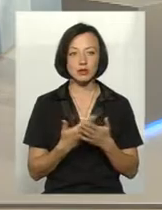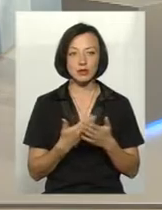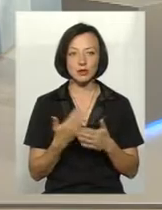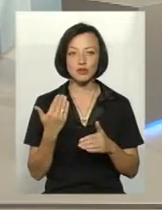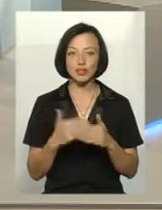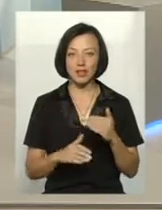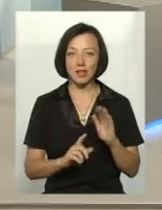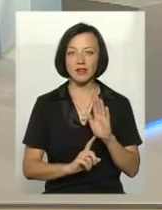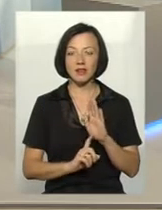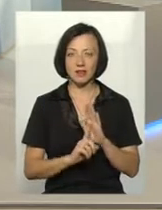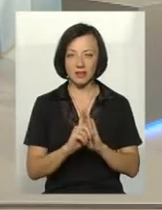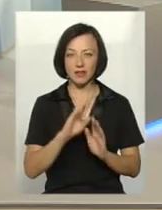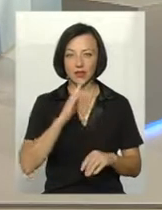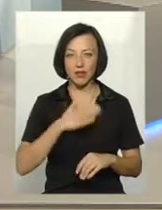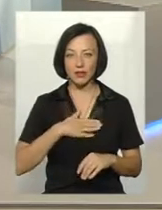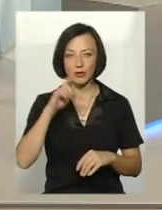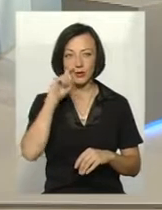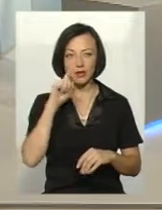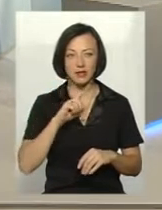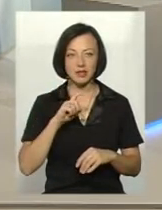в нашій Україні